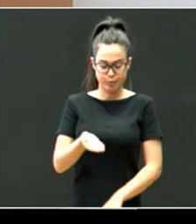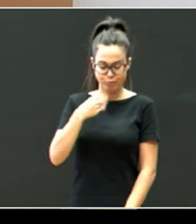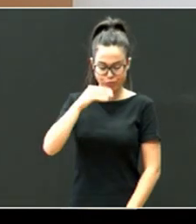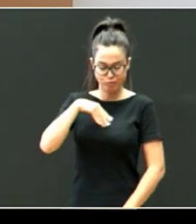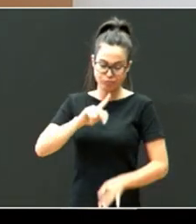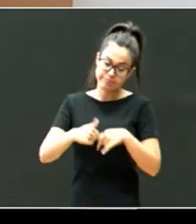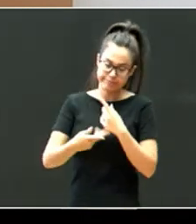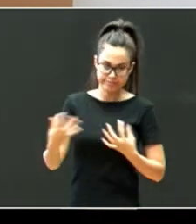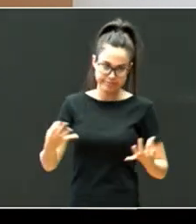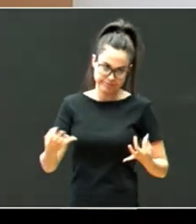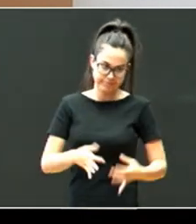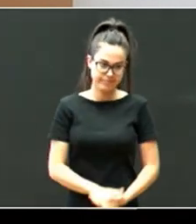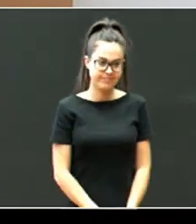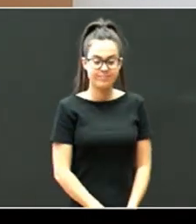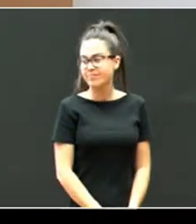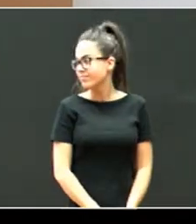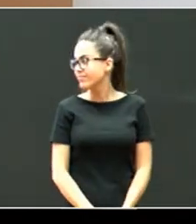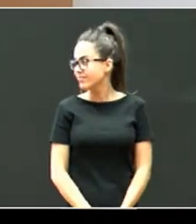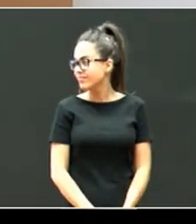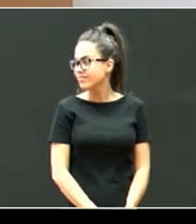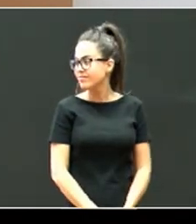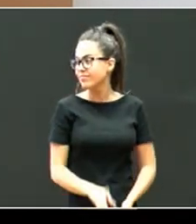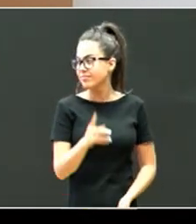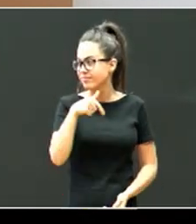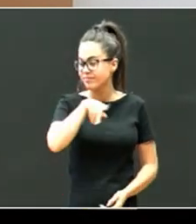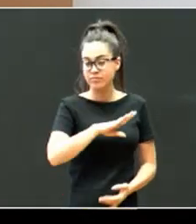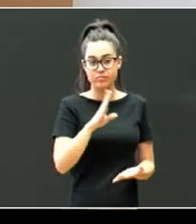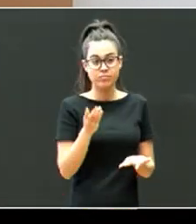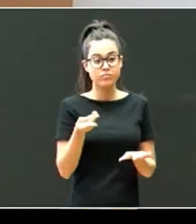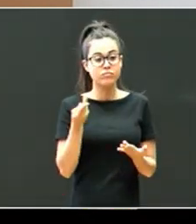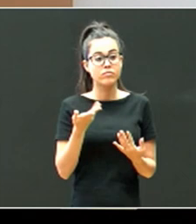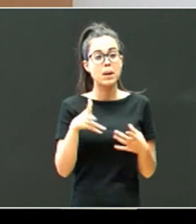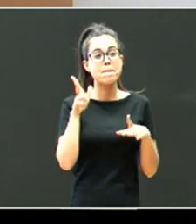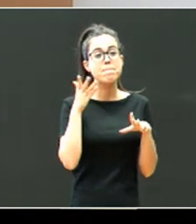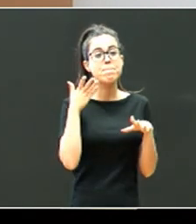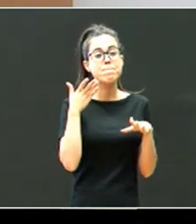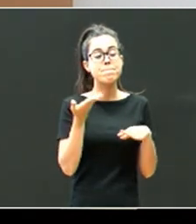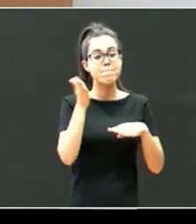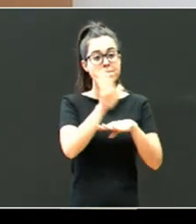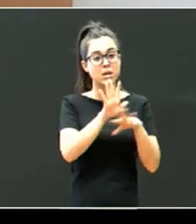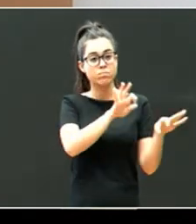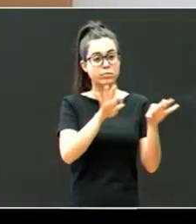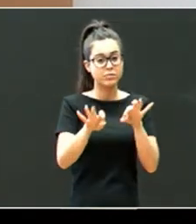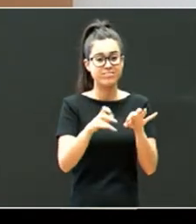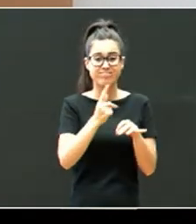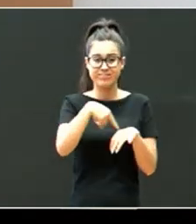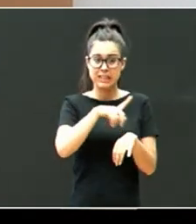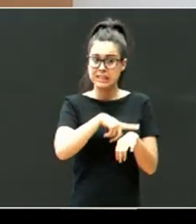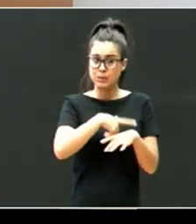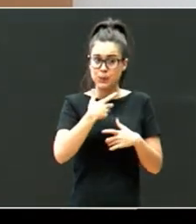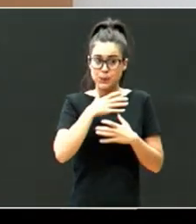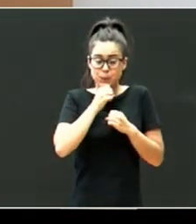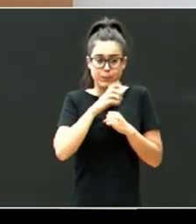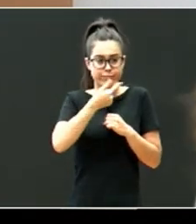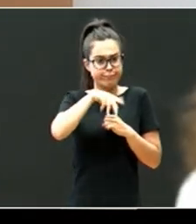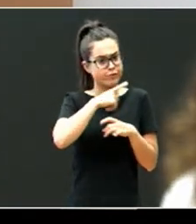dugu, nezta? Bueno, daukogu presentazio bat prestatuta, denbora gutxi dugu gauza asko